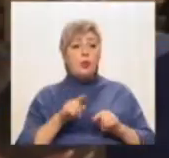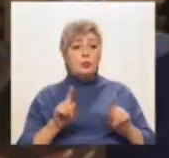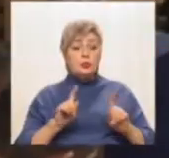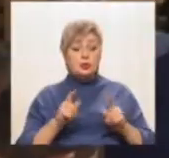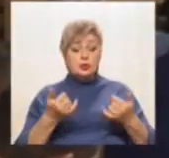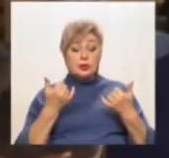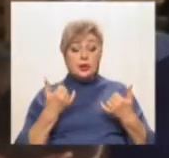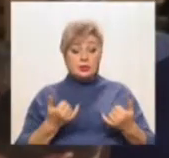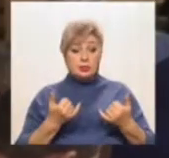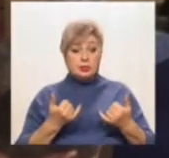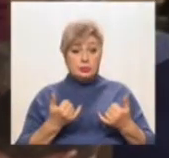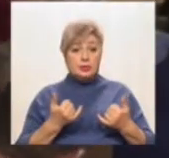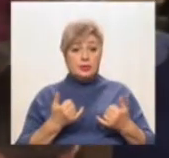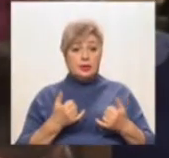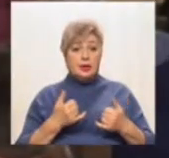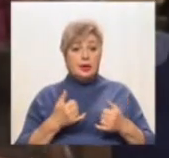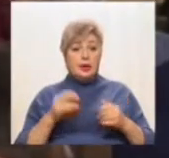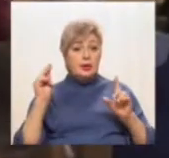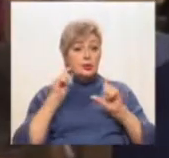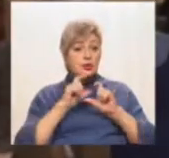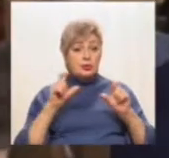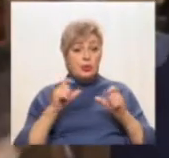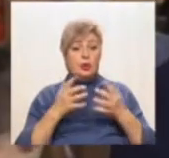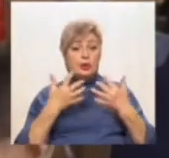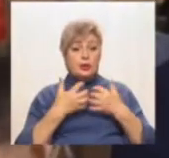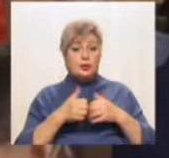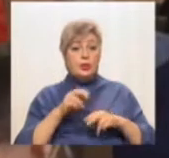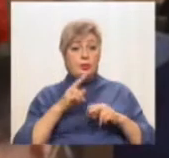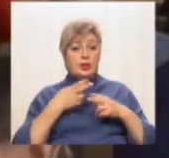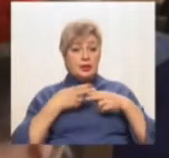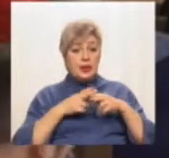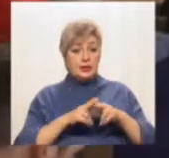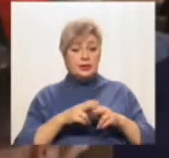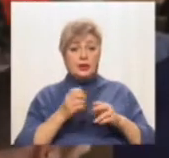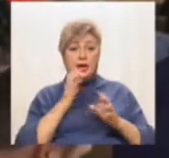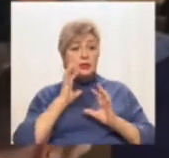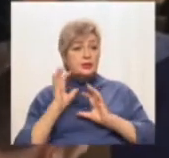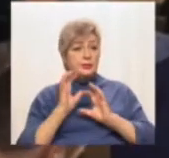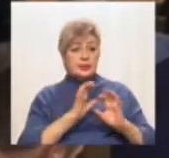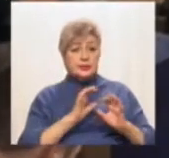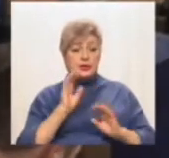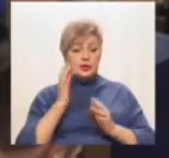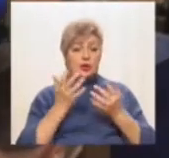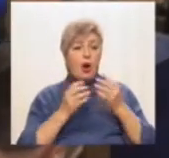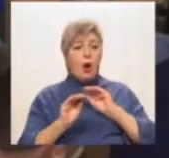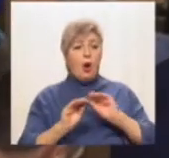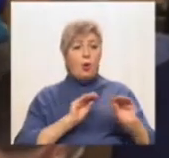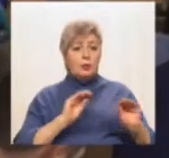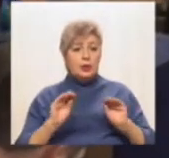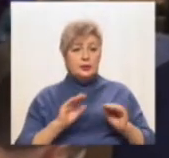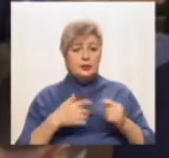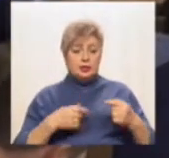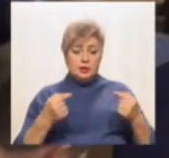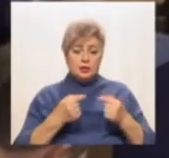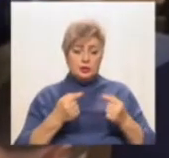сьогоднішній момент шкіри школи робототехніки забезпечені сучасним обладнанням. Це і точні верстати,